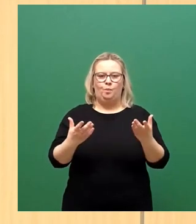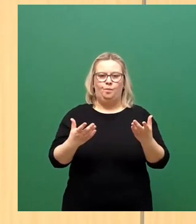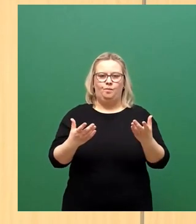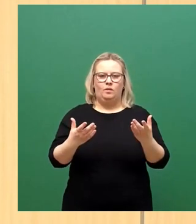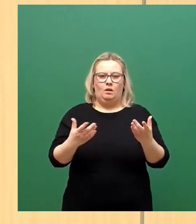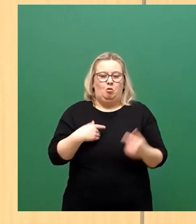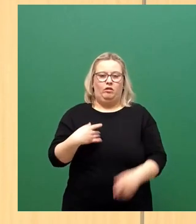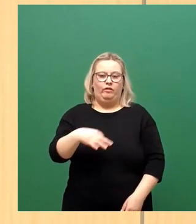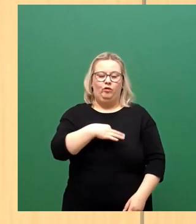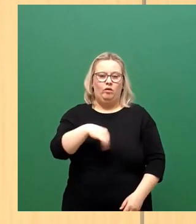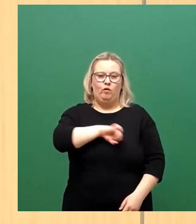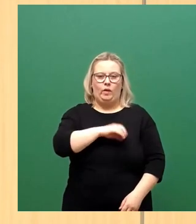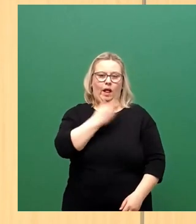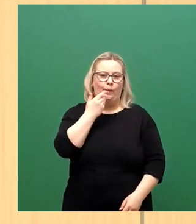ersetzt.